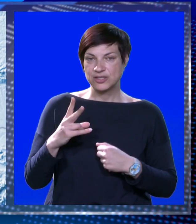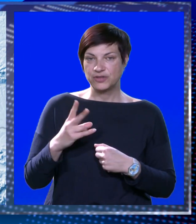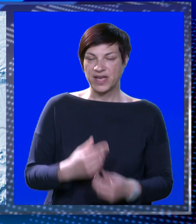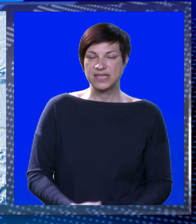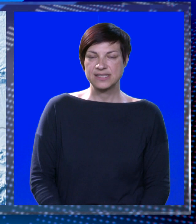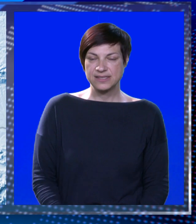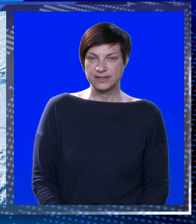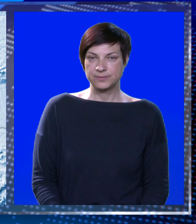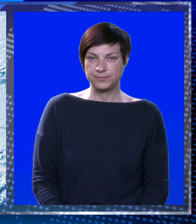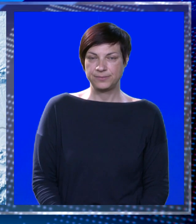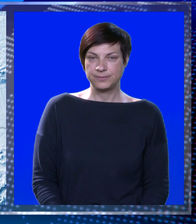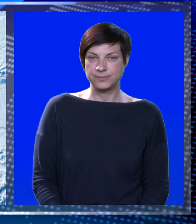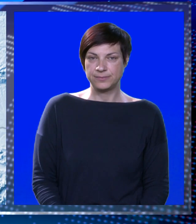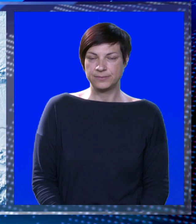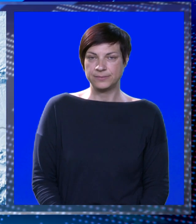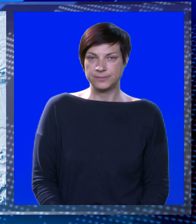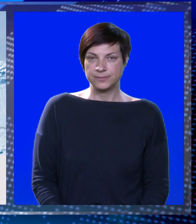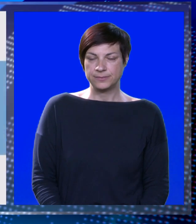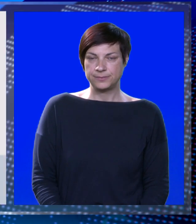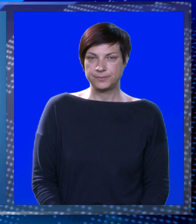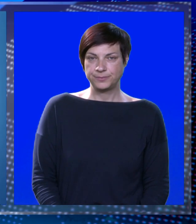do 20 ciljevi stupnjeva